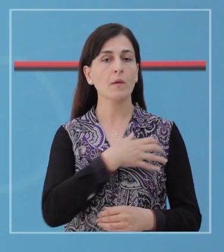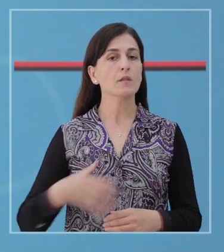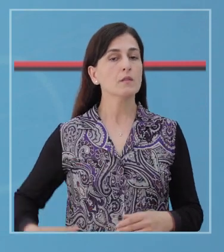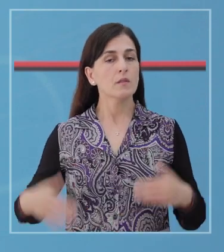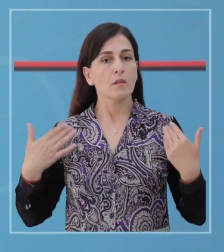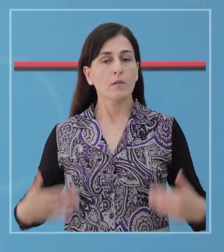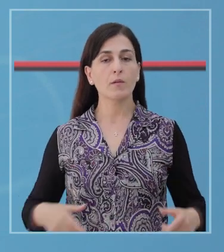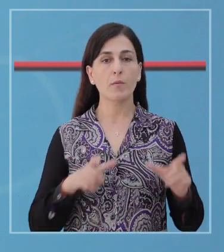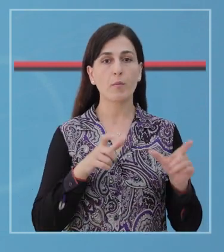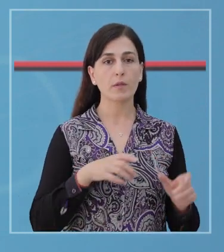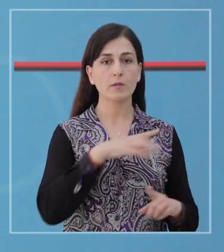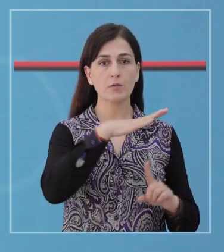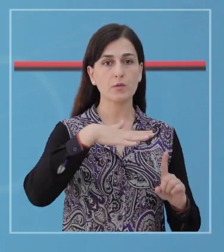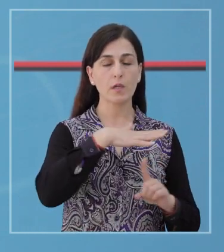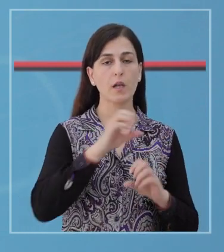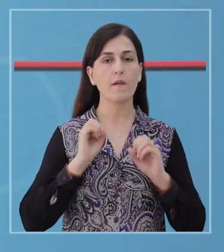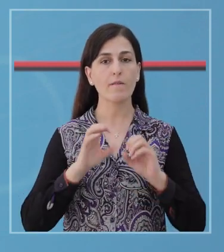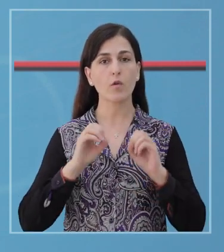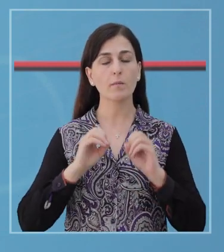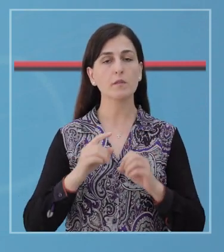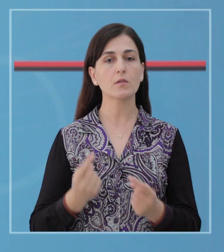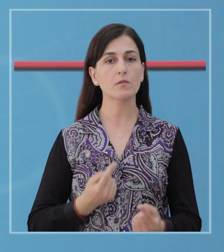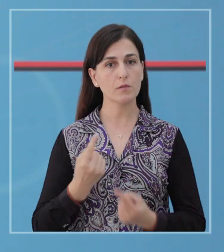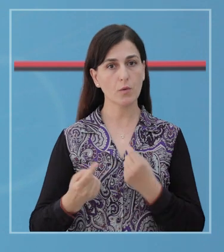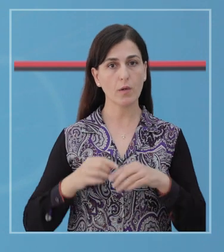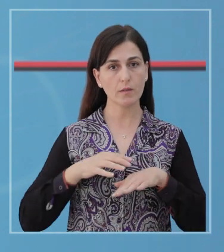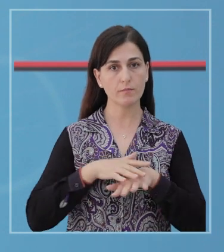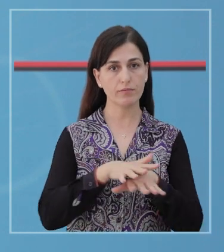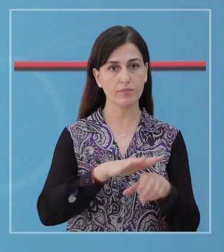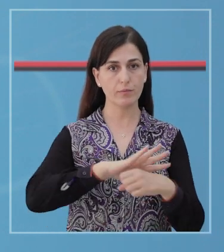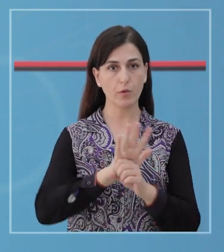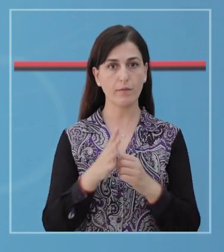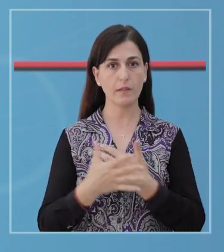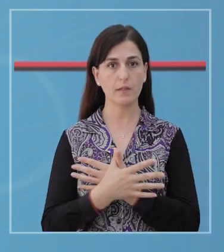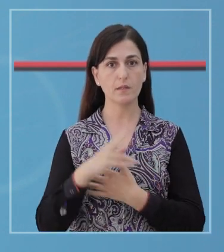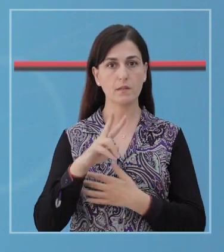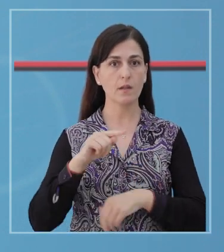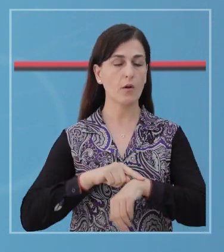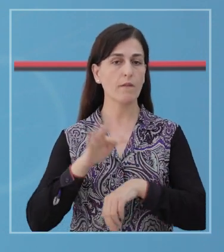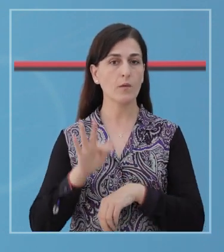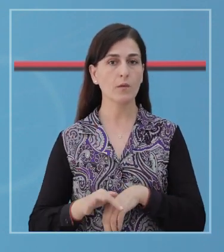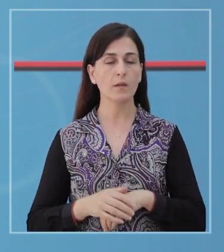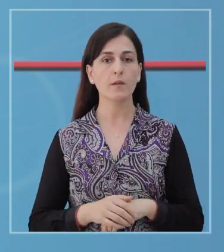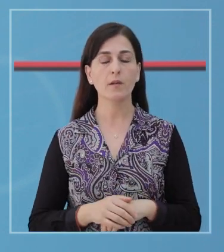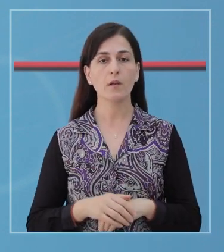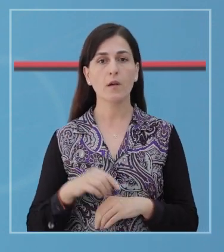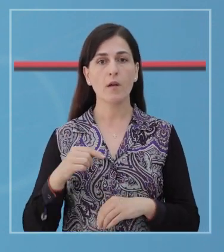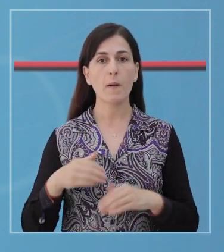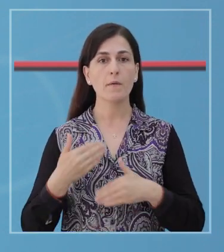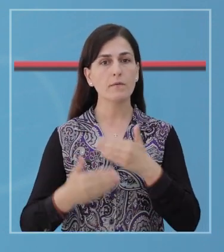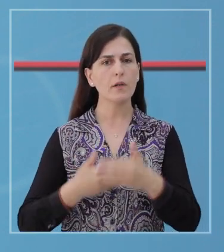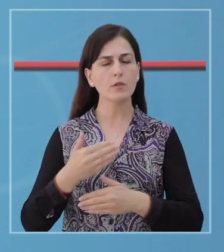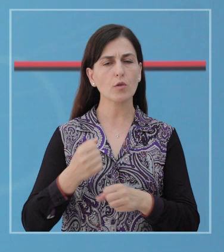Ministria e Shëndecis dhe Mbrojtës Sociale ju informon për situatën epidemiologike të COVID-19 në Shqipëri në 24 horët të fundit.